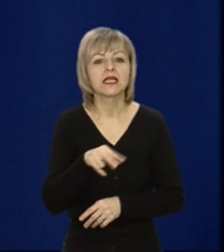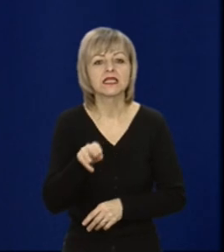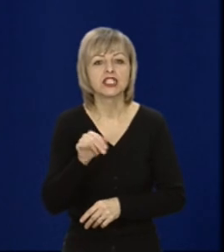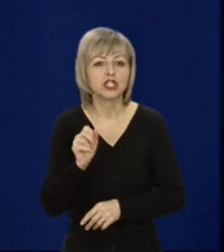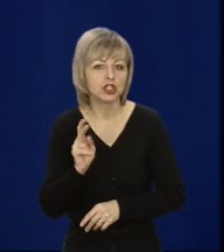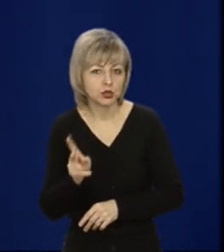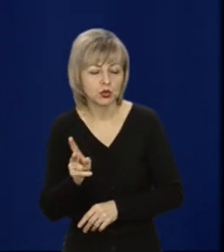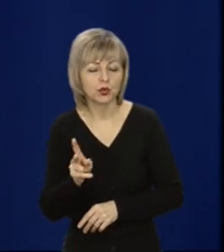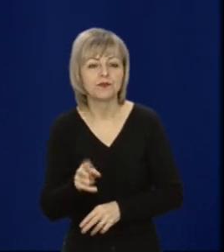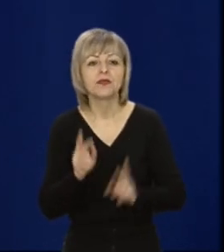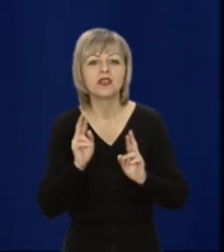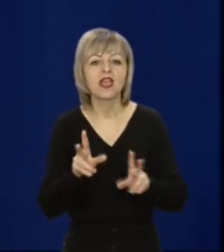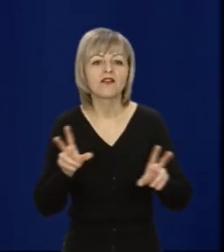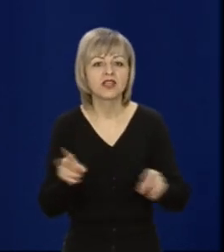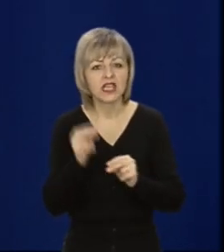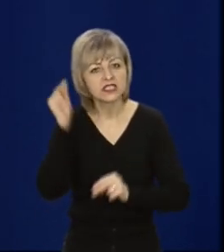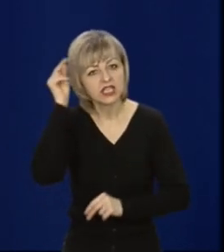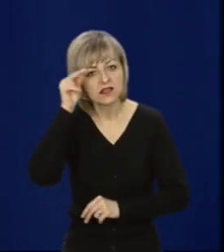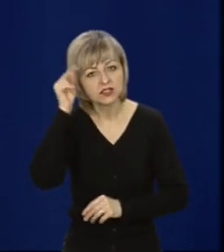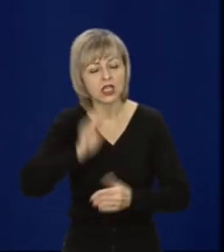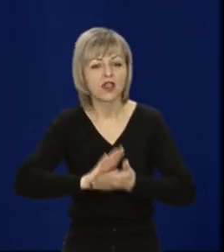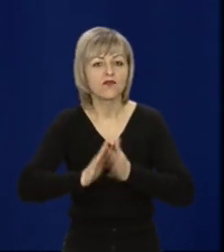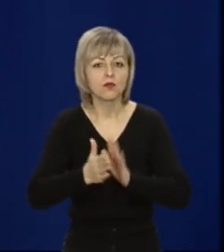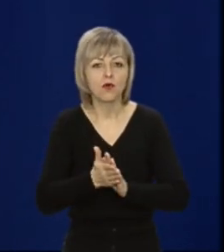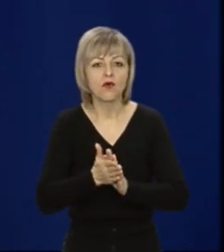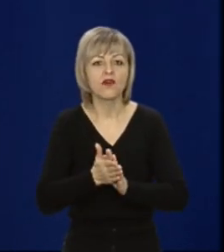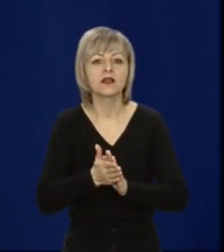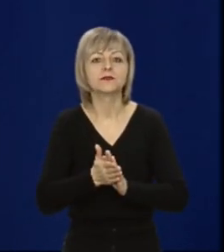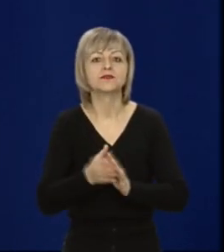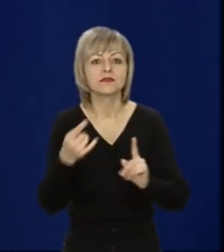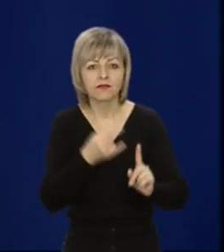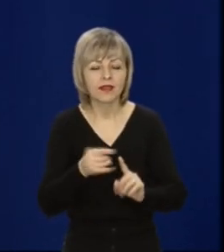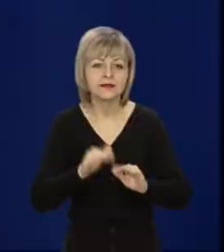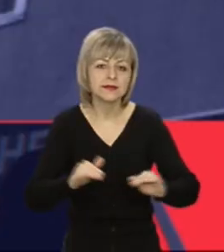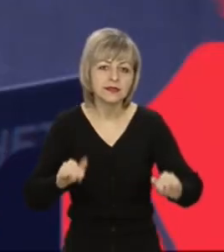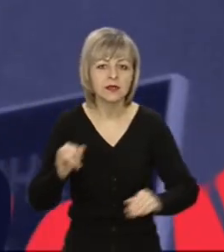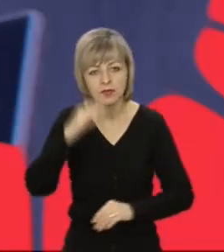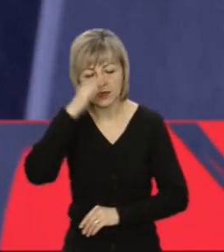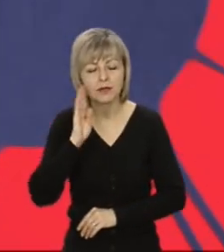Тож, власне, як дається навчання в умовах дітям і батькам, дивимося далі.